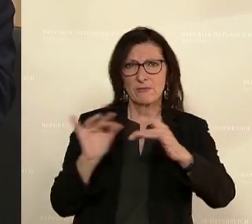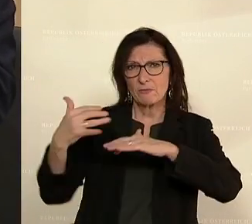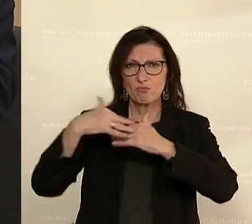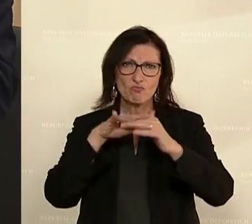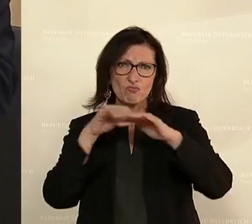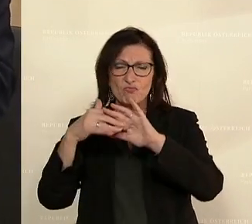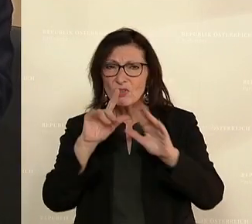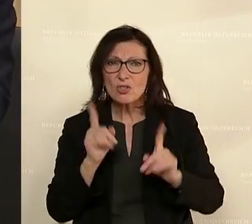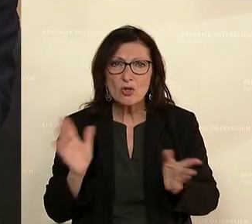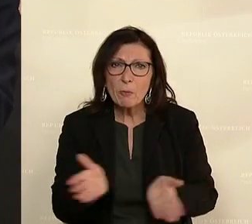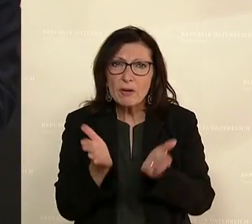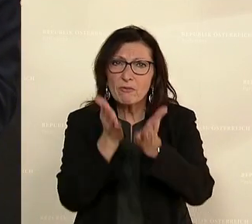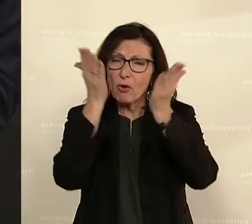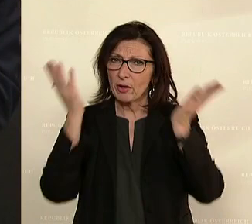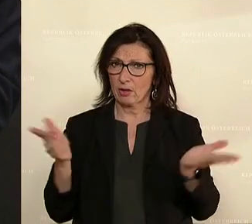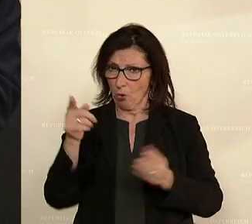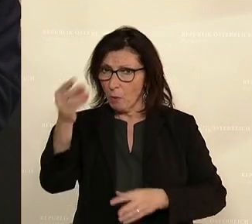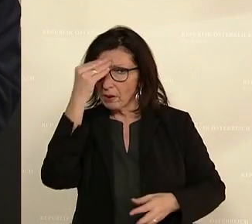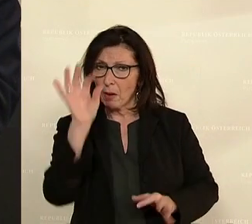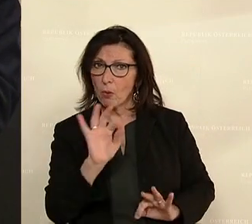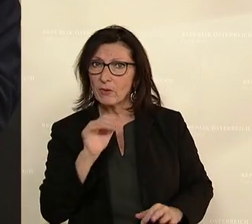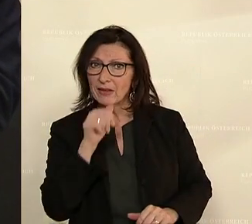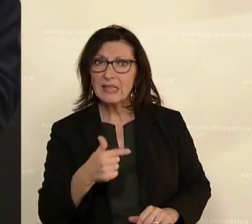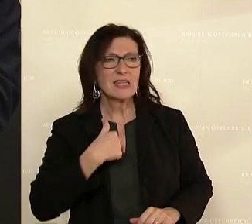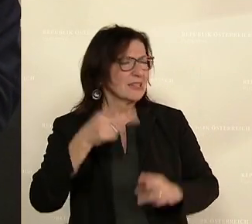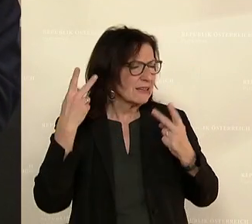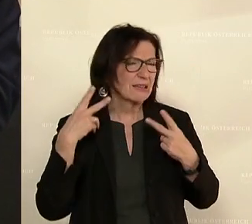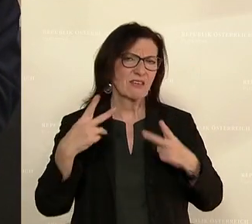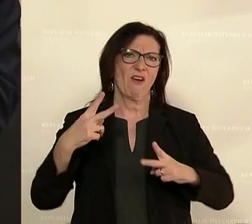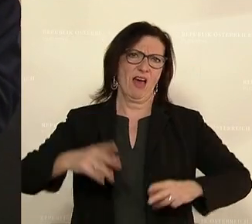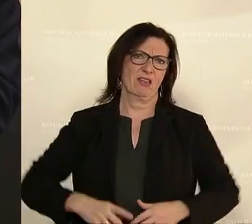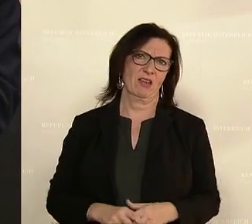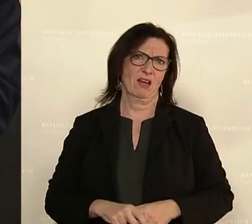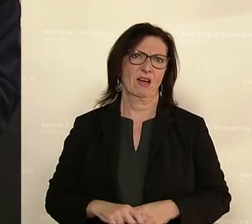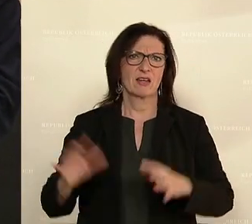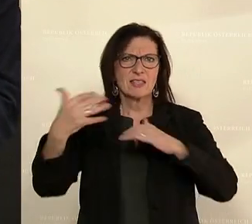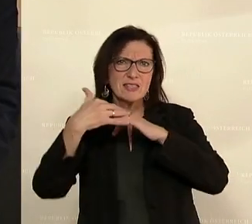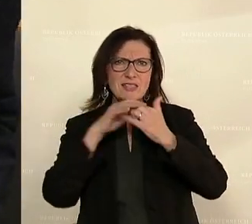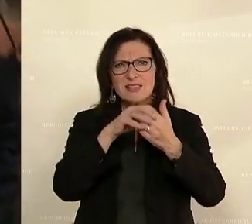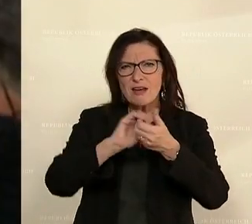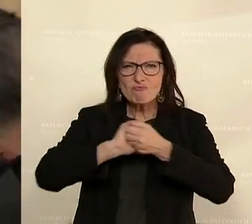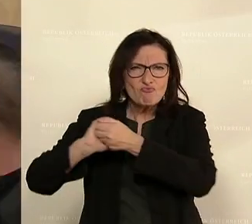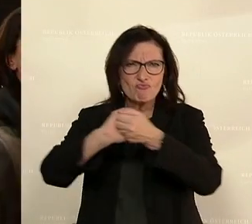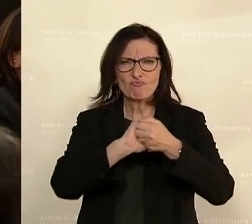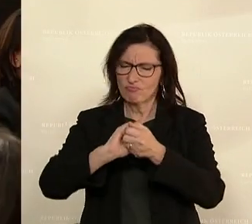befördern. Und ob Sie es glauben oder nicht, ich bin weiterhin ein glühender Befürworter dieser Evercloser Union. Danke sehr.